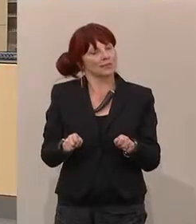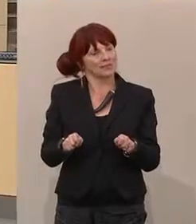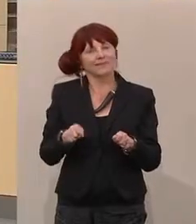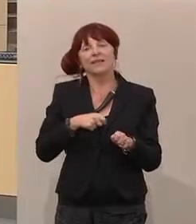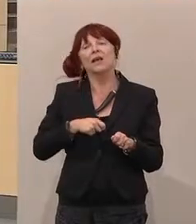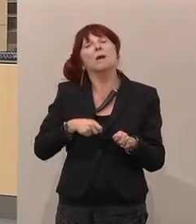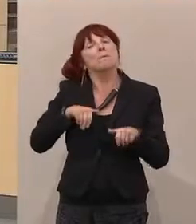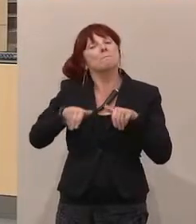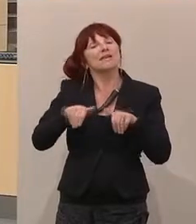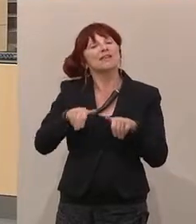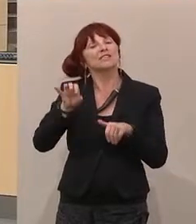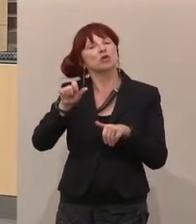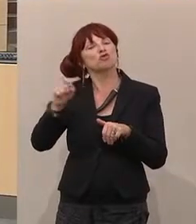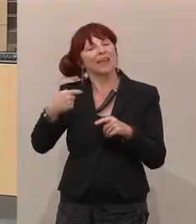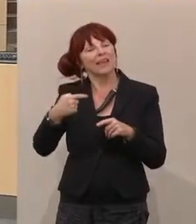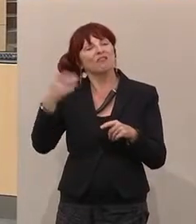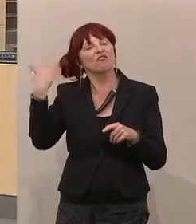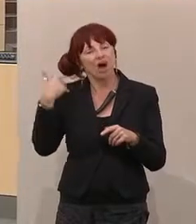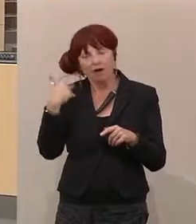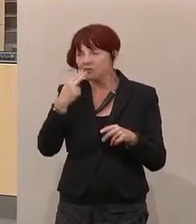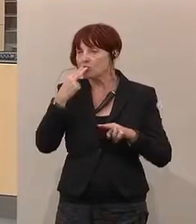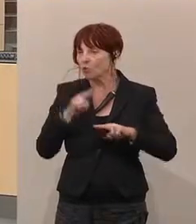Ich fordere den Finanzminister auf, handeln Sie.